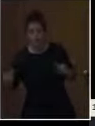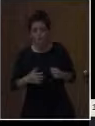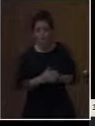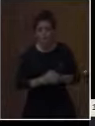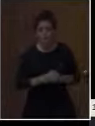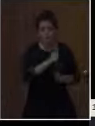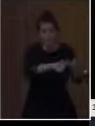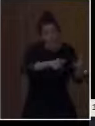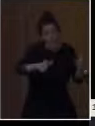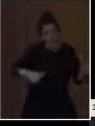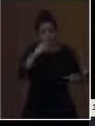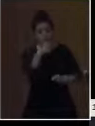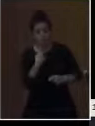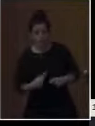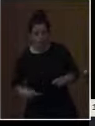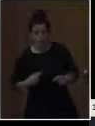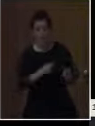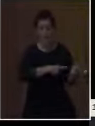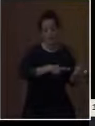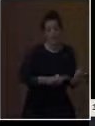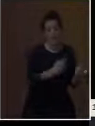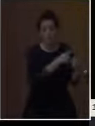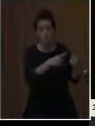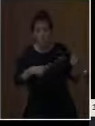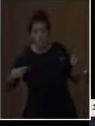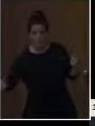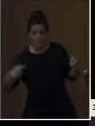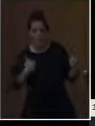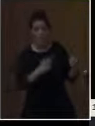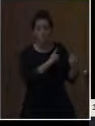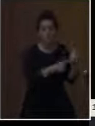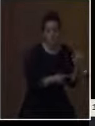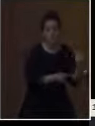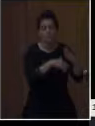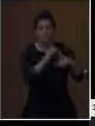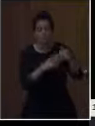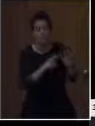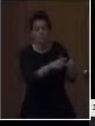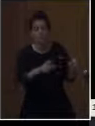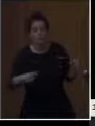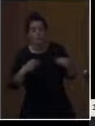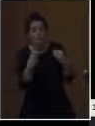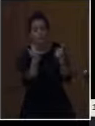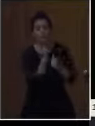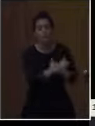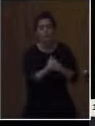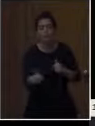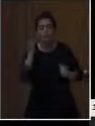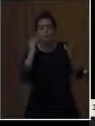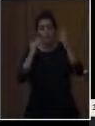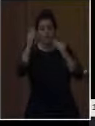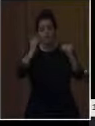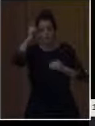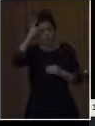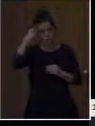καθένα έχει τη δική του προσωπικότητα, έχει τη δική του δυναμική, το δικό του μοναδικό τρόπο να προσλαμβάνει και να επεξεργάζεται τη